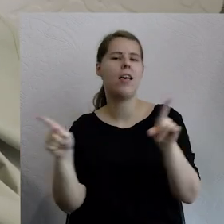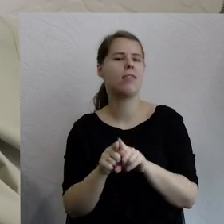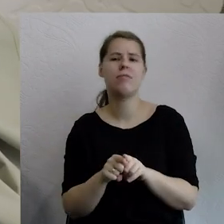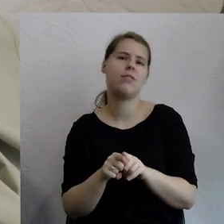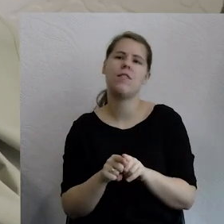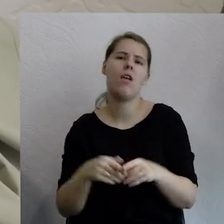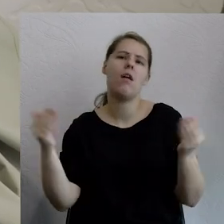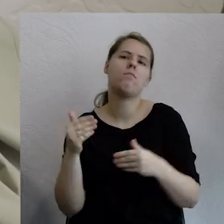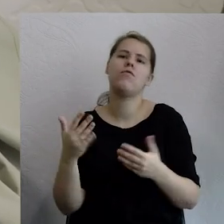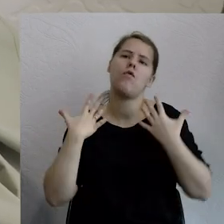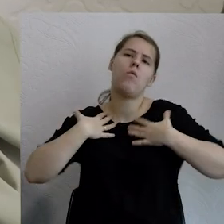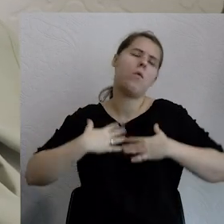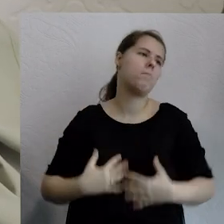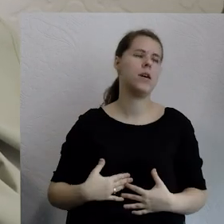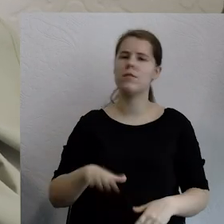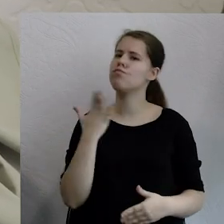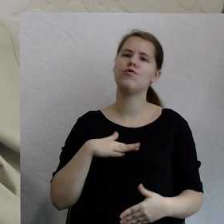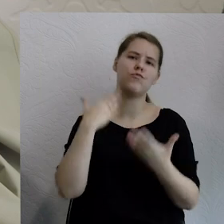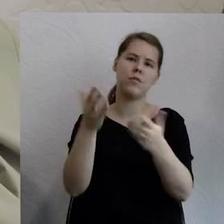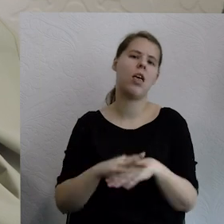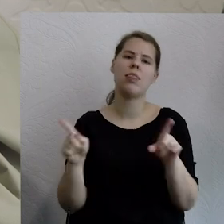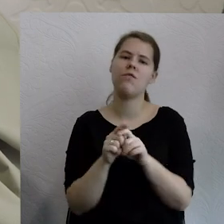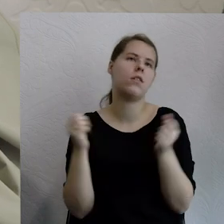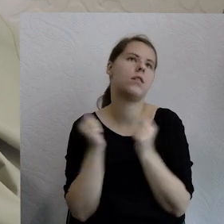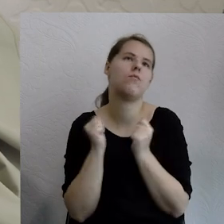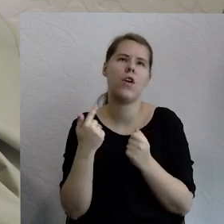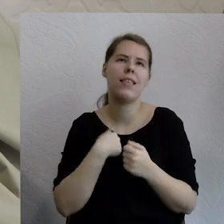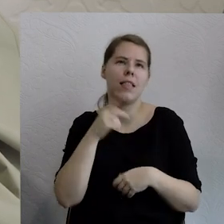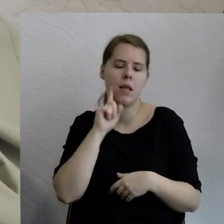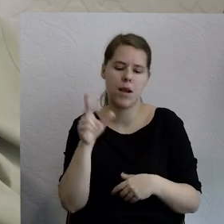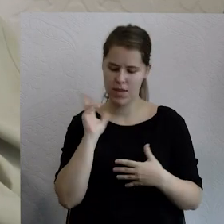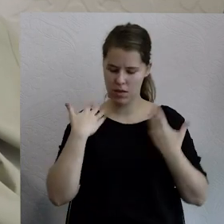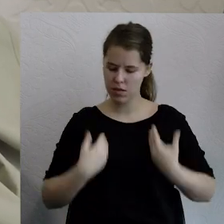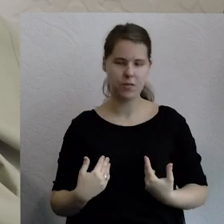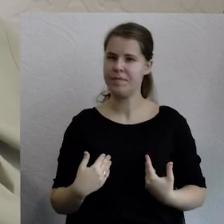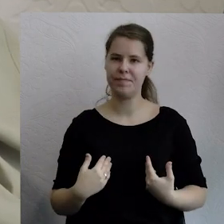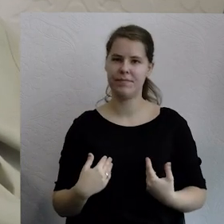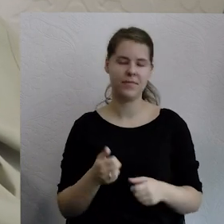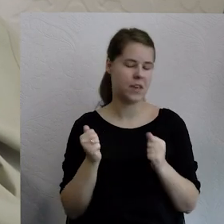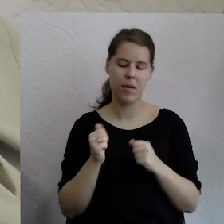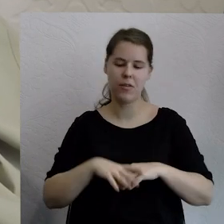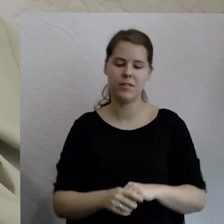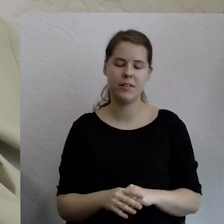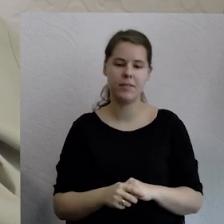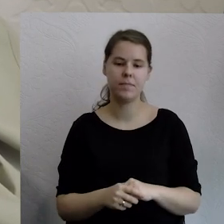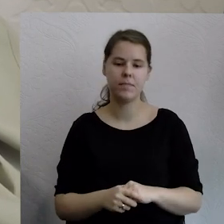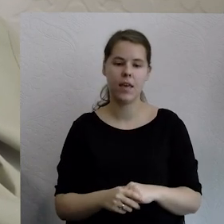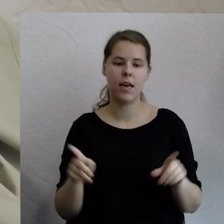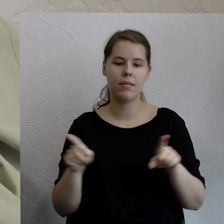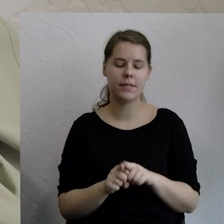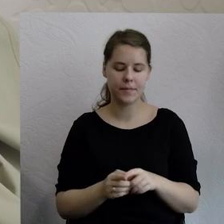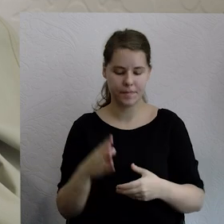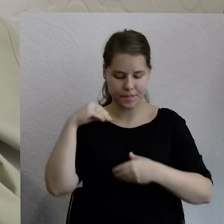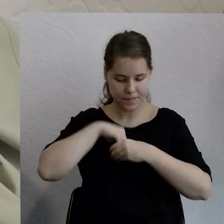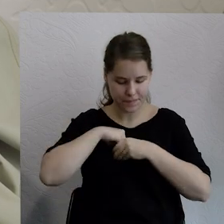jak kto lubi i nie bać się tego, kim się jest. Daje takie poczucie wolności w ciele, które jest